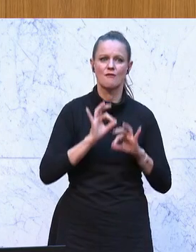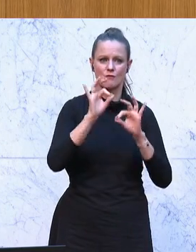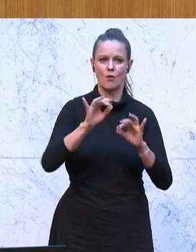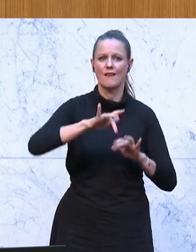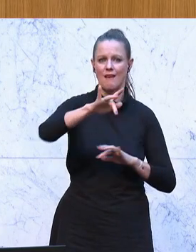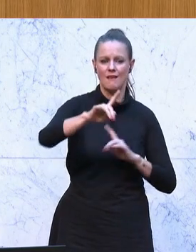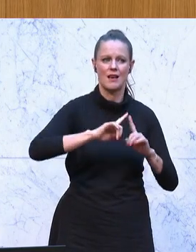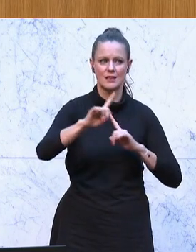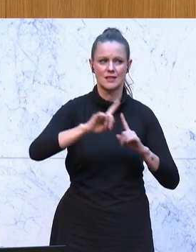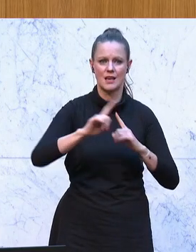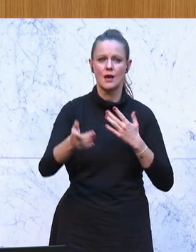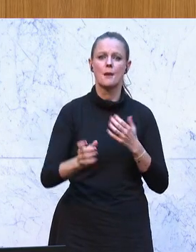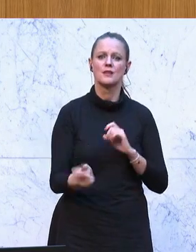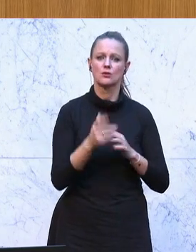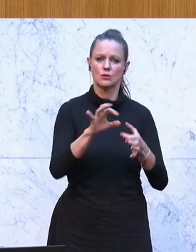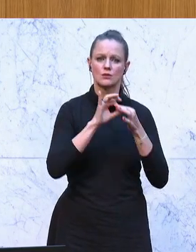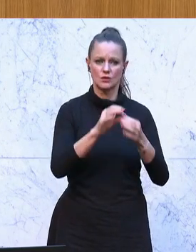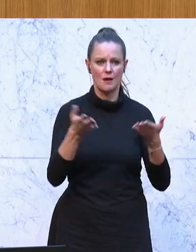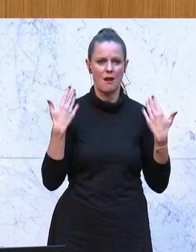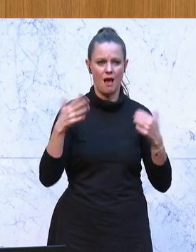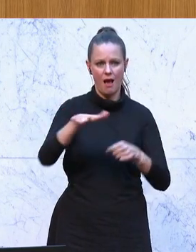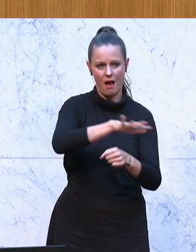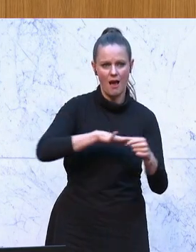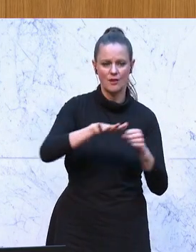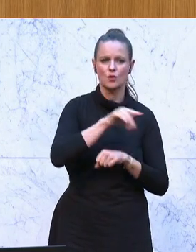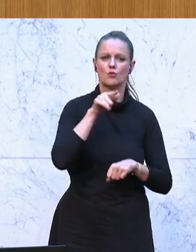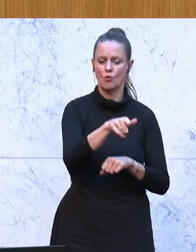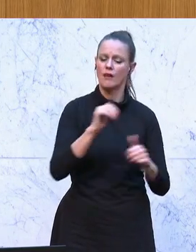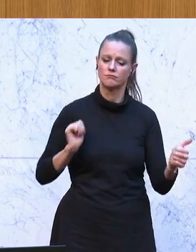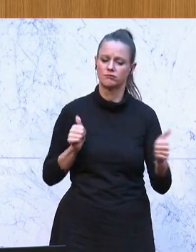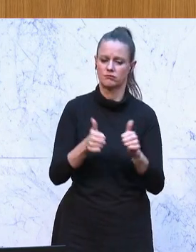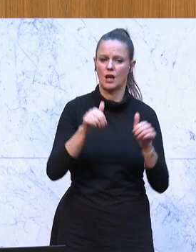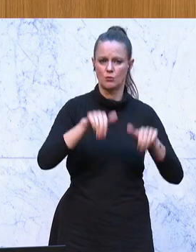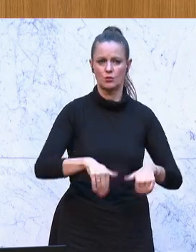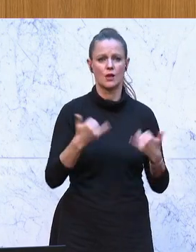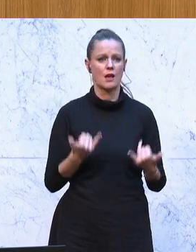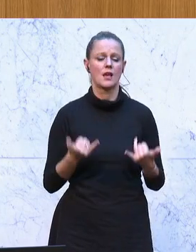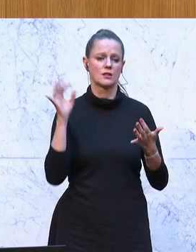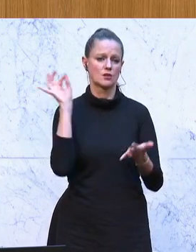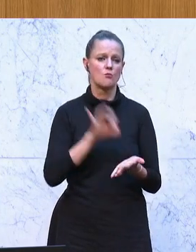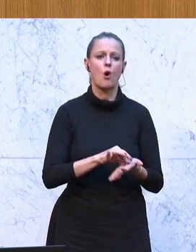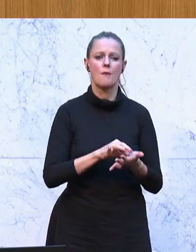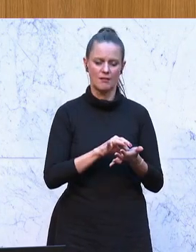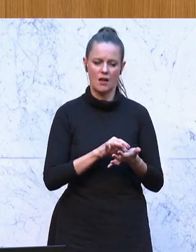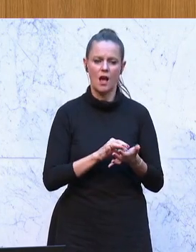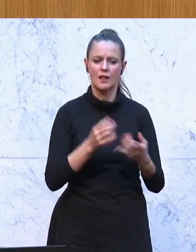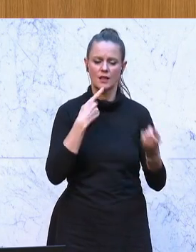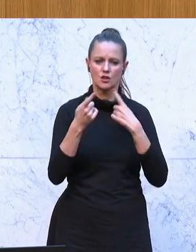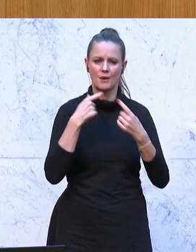weil da geht es vor allem um den ländlichen Bereich. Und wir haben dort einen Aufwand bedarf und es laufen derzeit im Finale die Gespräche zwischen